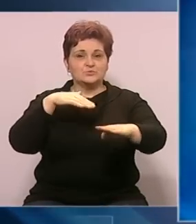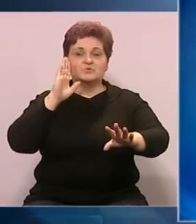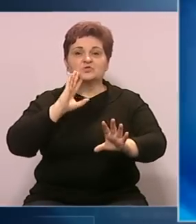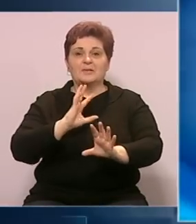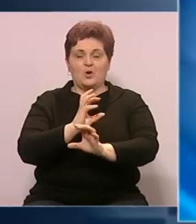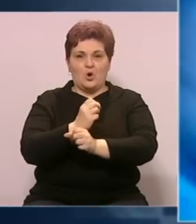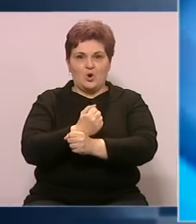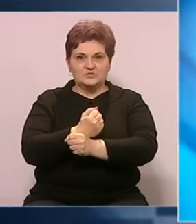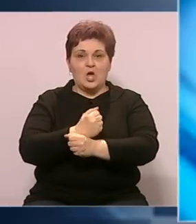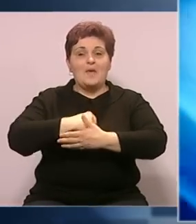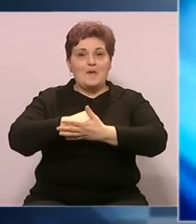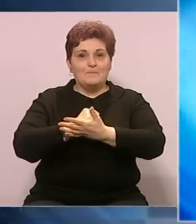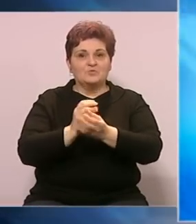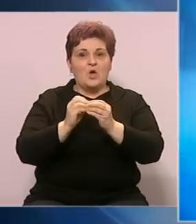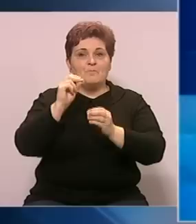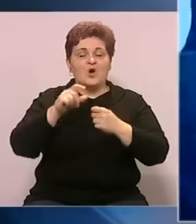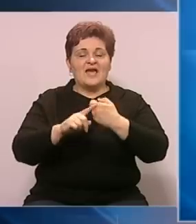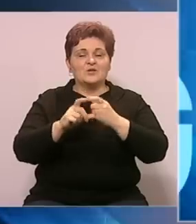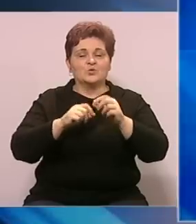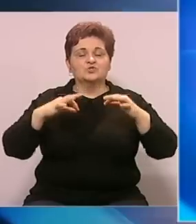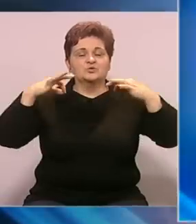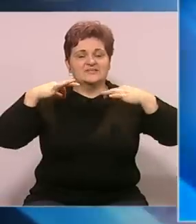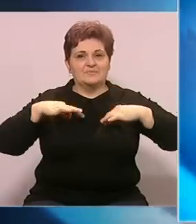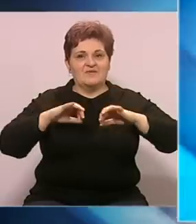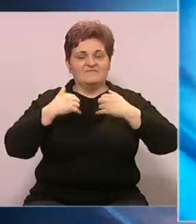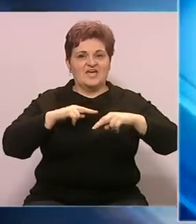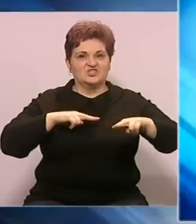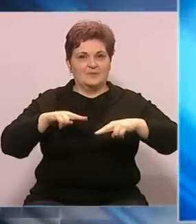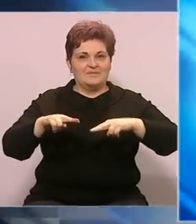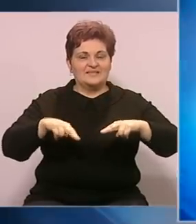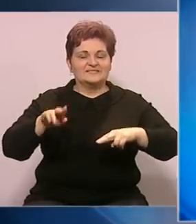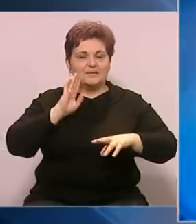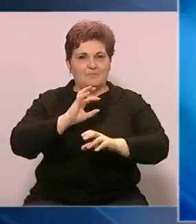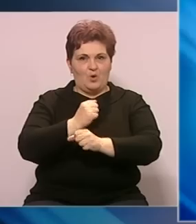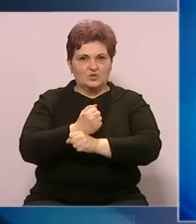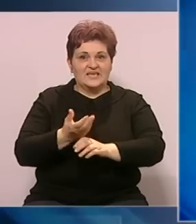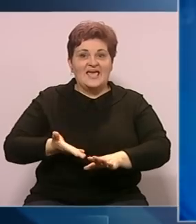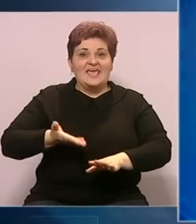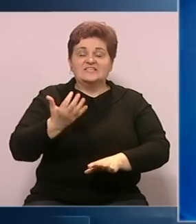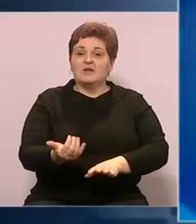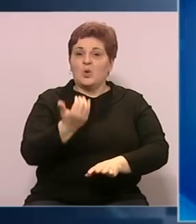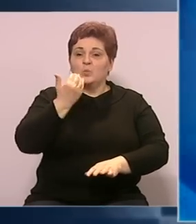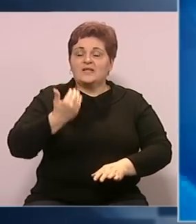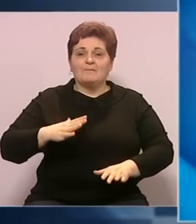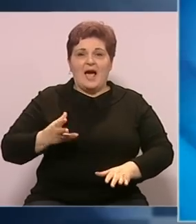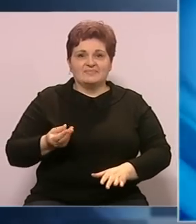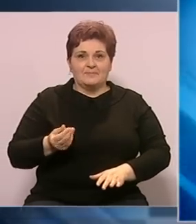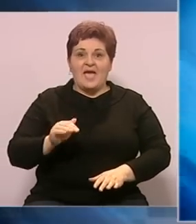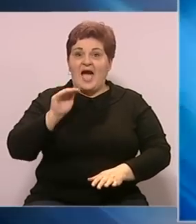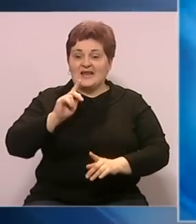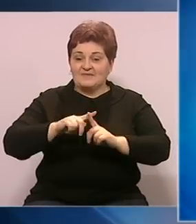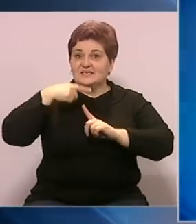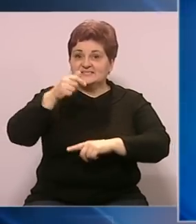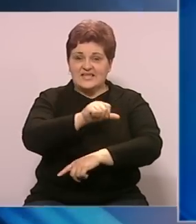Bosne i Hercegovine potvrdio je Borjanu Krišto za predsjedavajuću savjeta ministara BiH. Inflacija guta, plate i penzije, a najave za